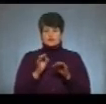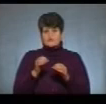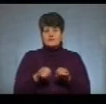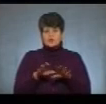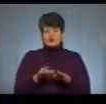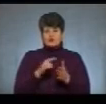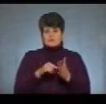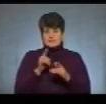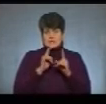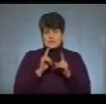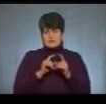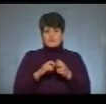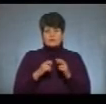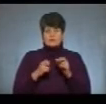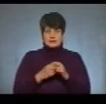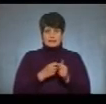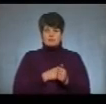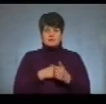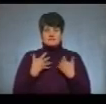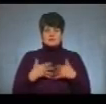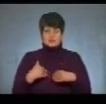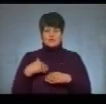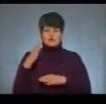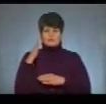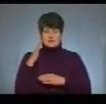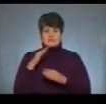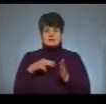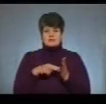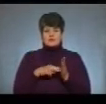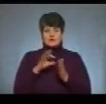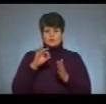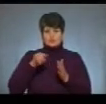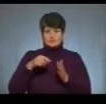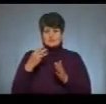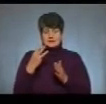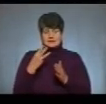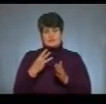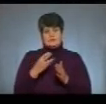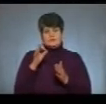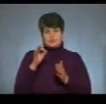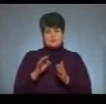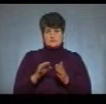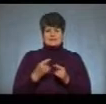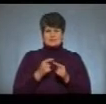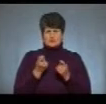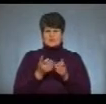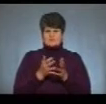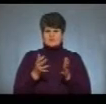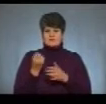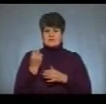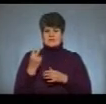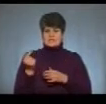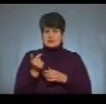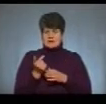міські ради. В Івано-Франківську до подати вже проголосували за ставку 0,3 для українців. Це трохи більше, ніж 12